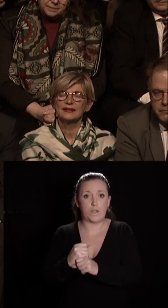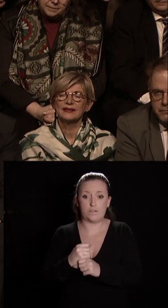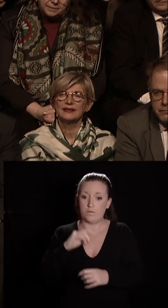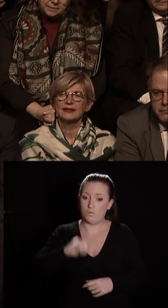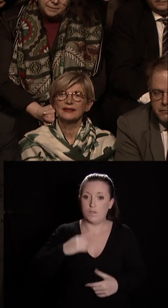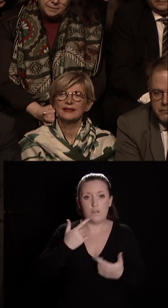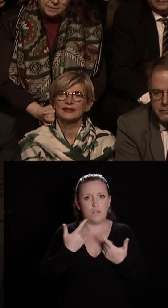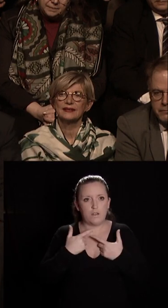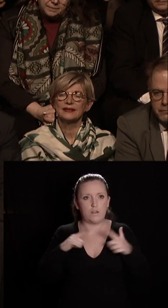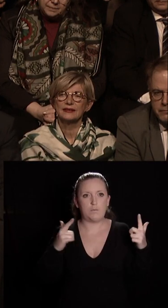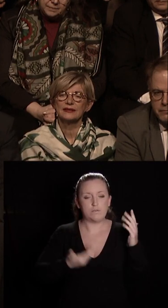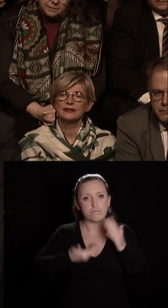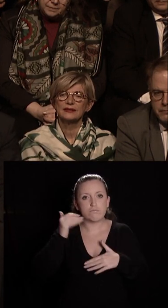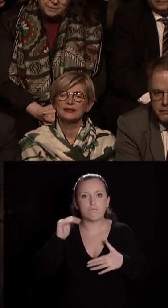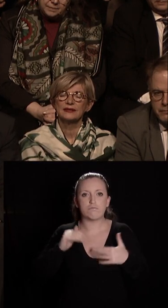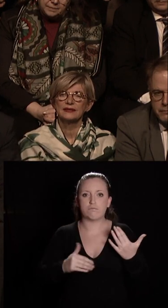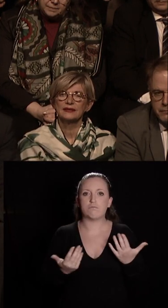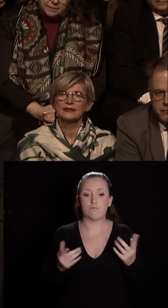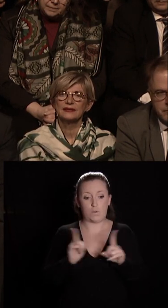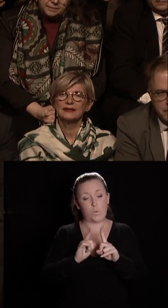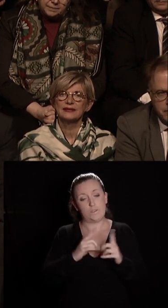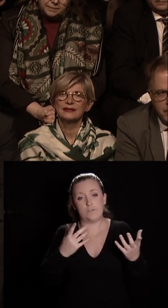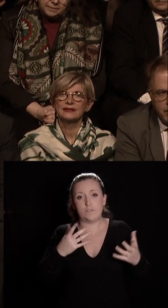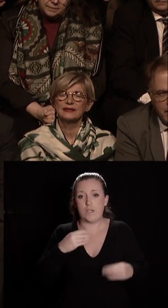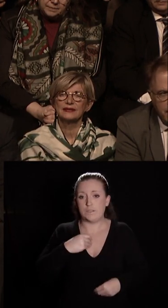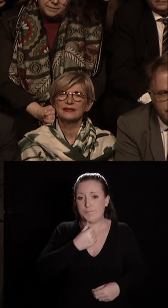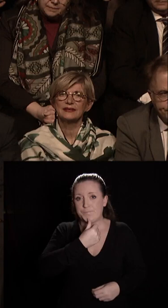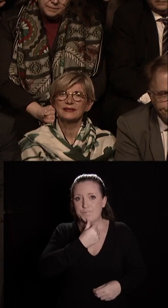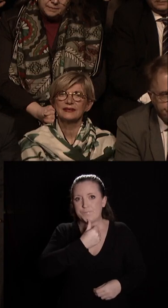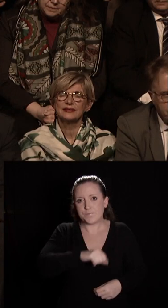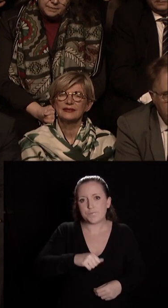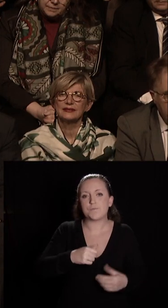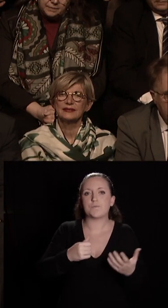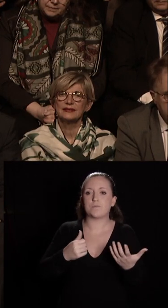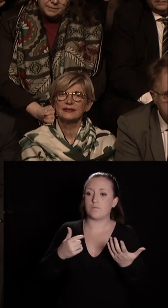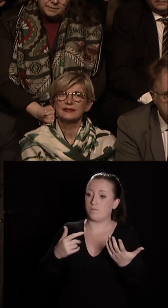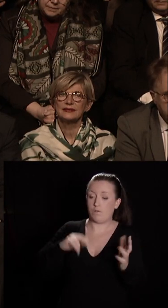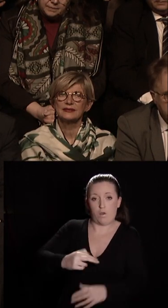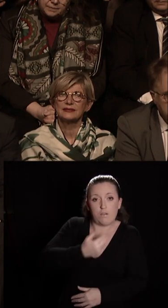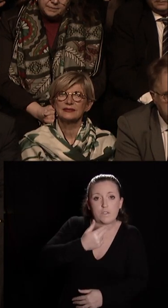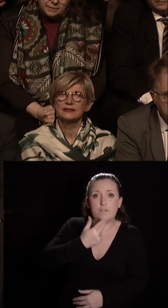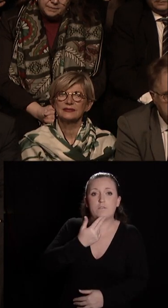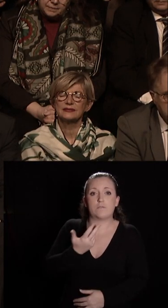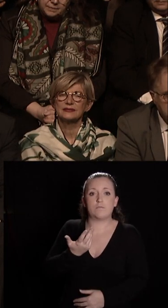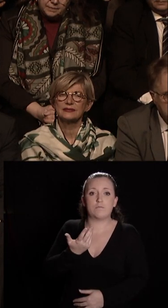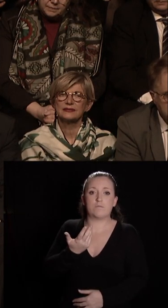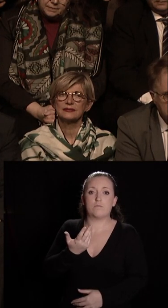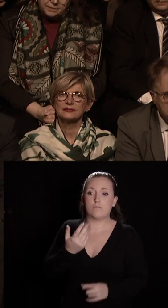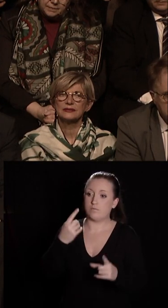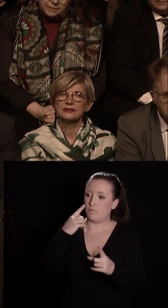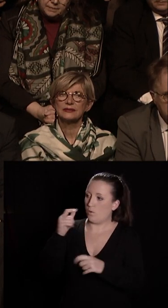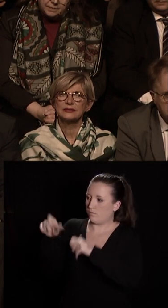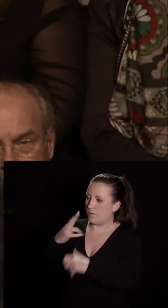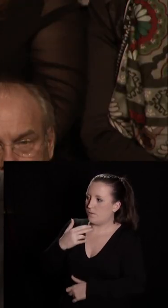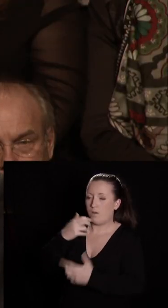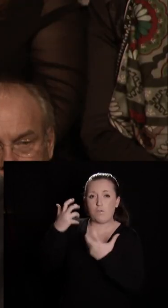implique, en acceptant aussi de se soumettre à l'exigence d'efficacité que nous demandent de plus en plus nos